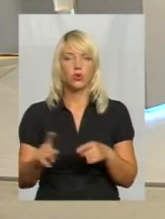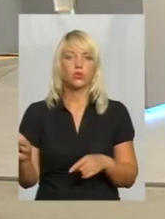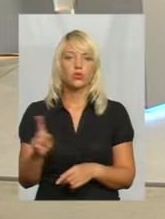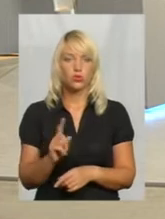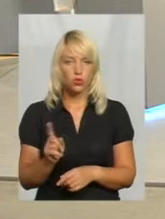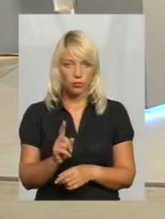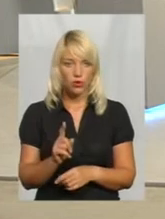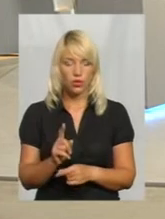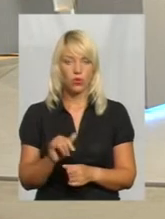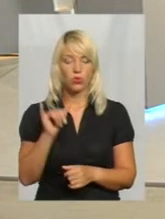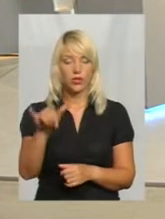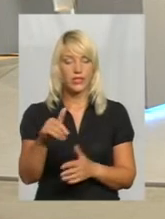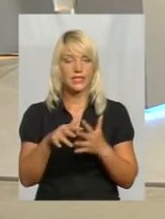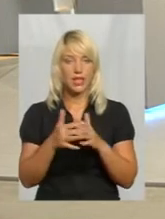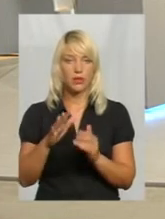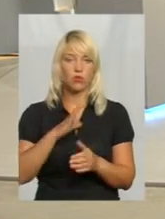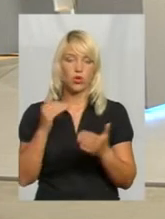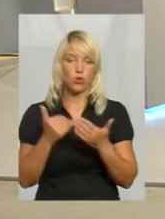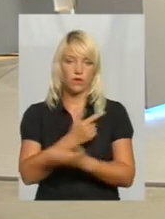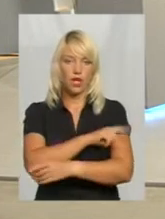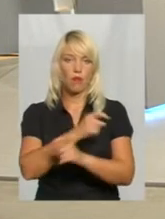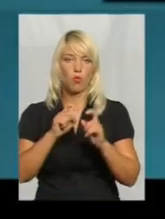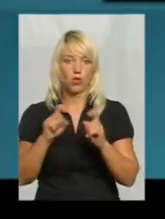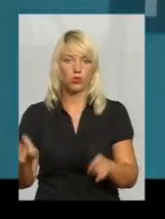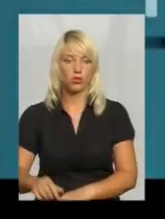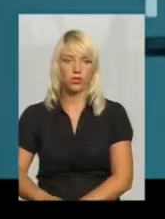у Вікселі були нові амбулаторії.